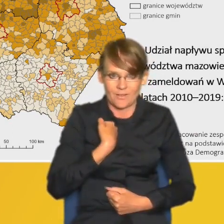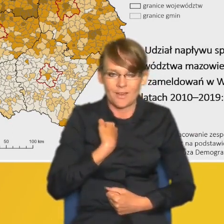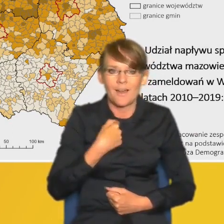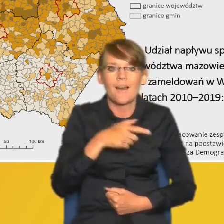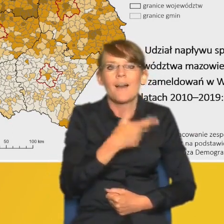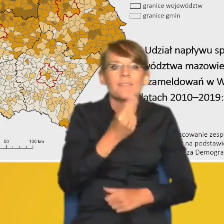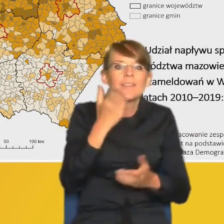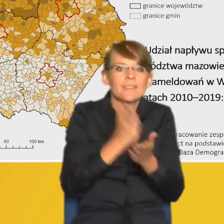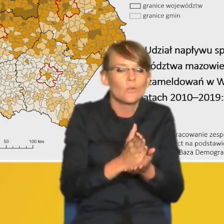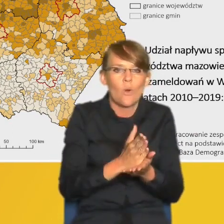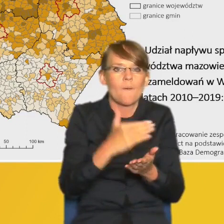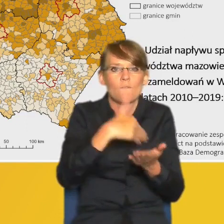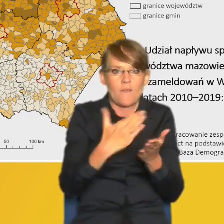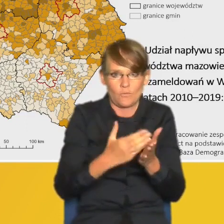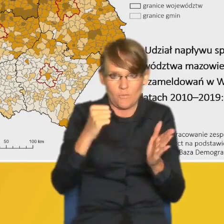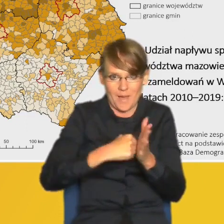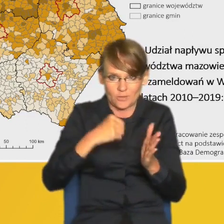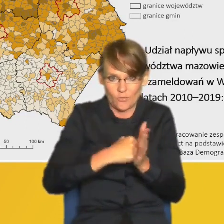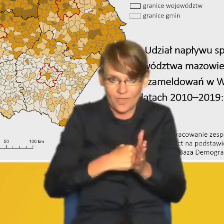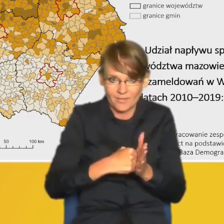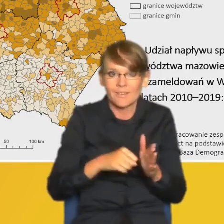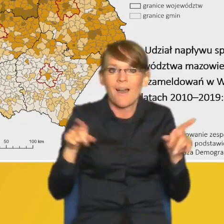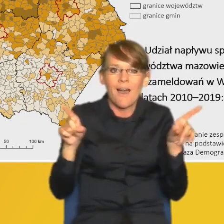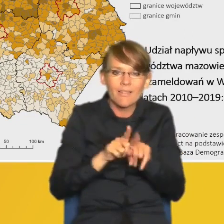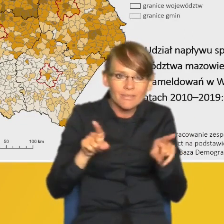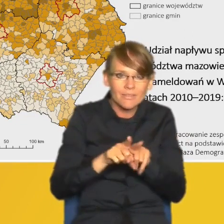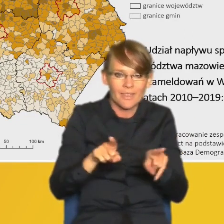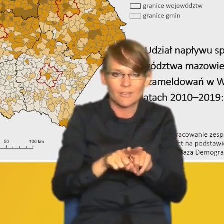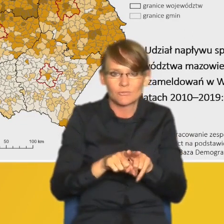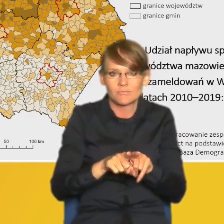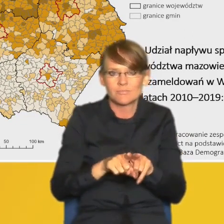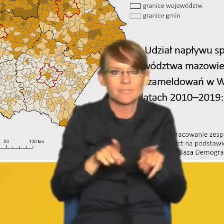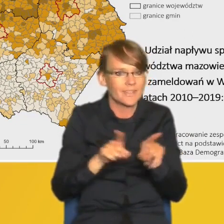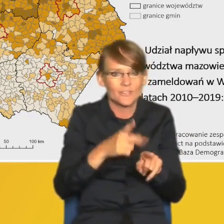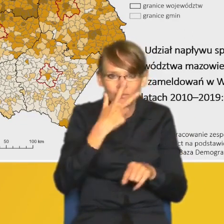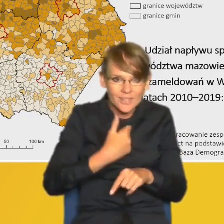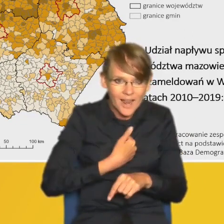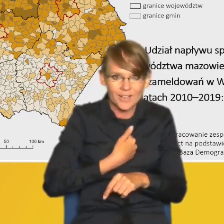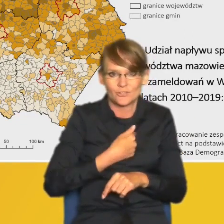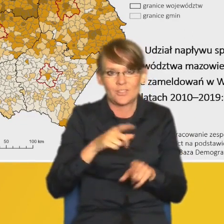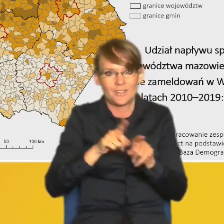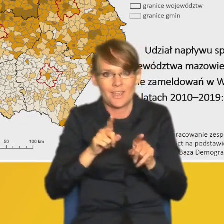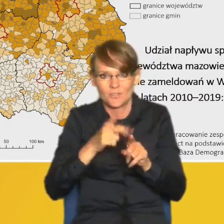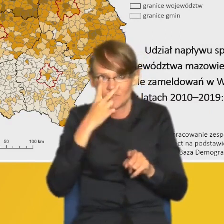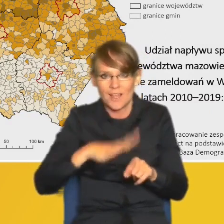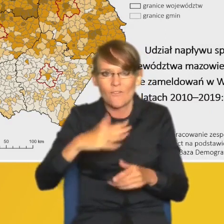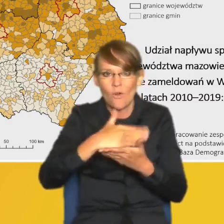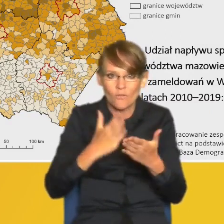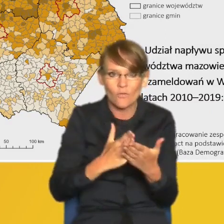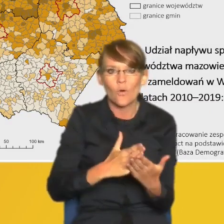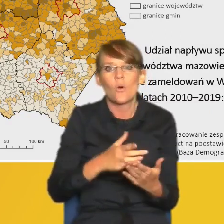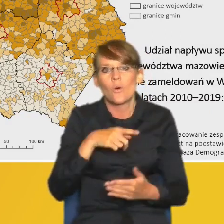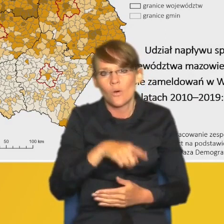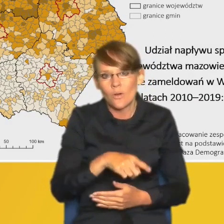województwa mazowieckiego, ale także wykracza wyraźnie na województwo lubelskie, świętokrzyskie,